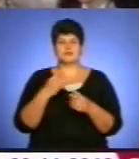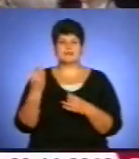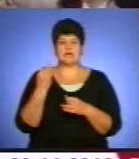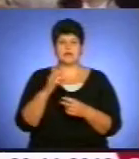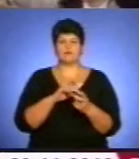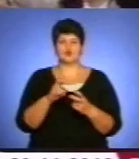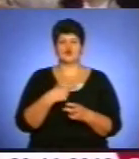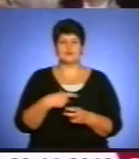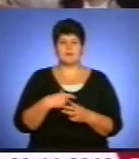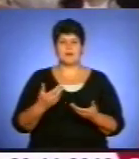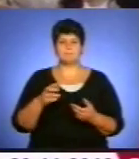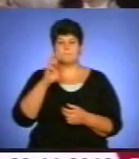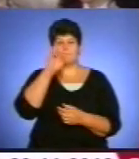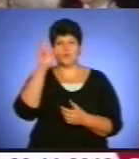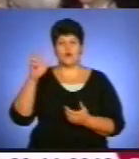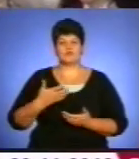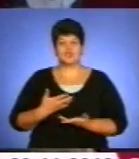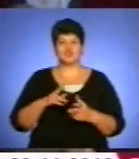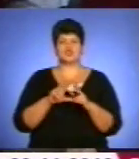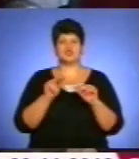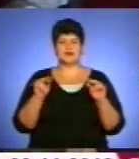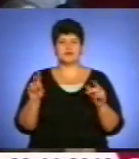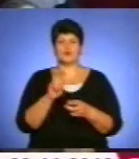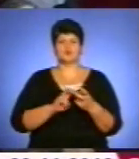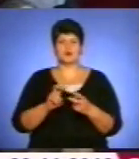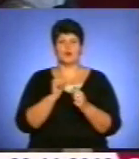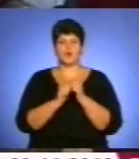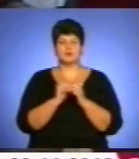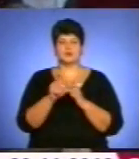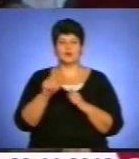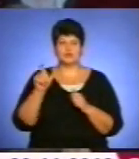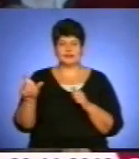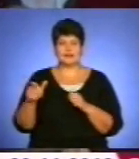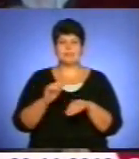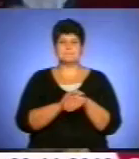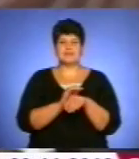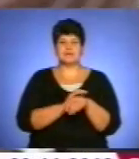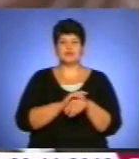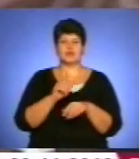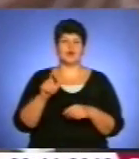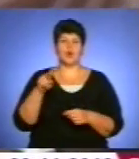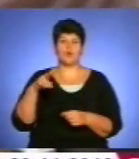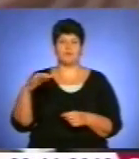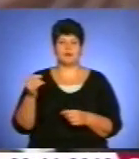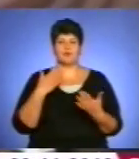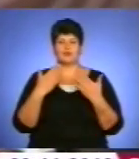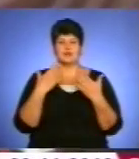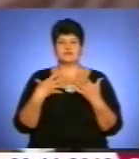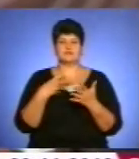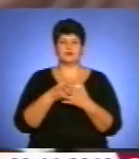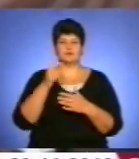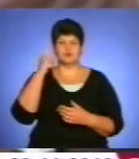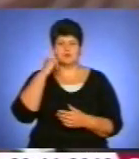Бога у житті і щастя, якого прагне кожна людина. Блаженніший Любомир поділився власними думками і спогадами,